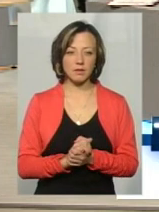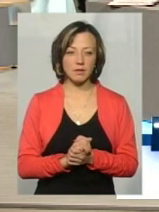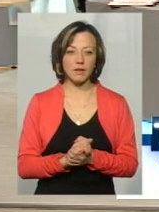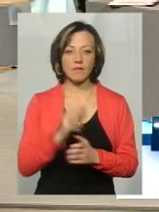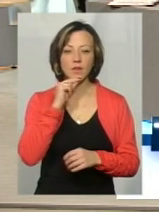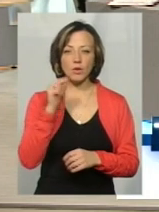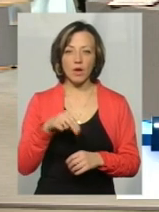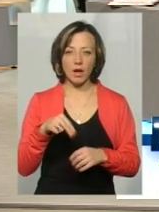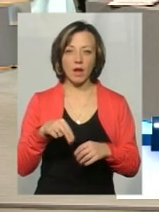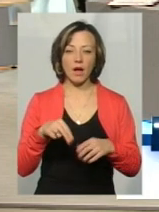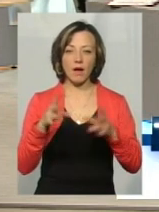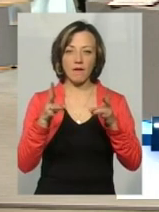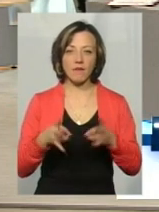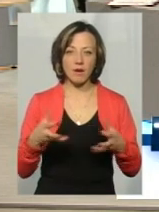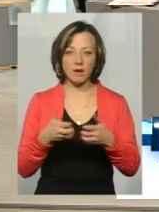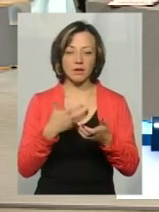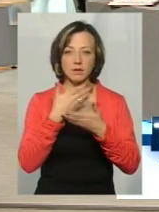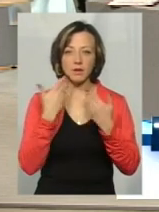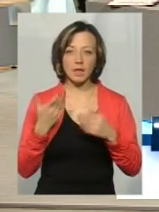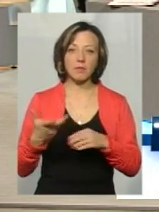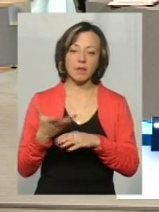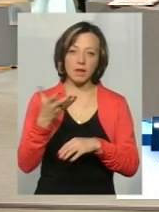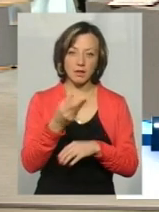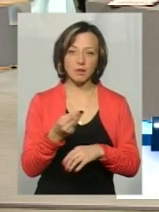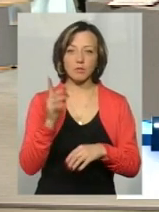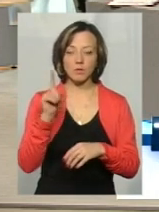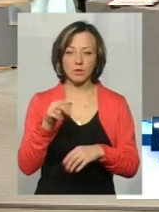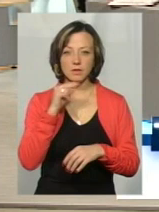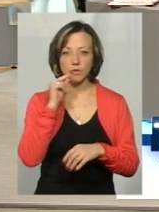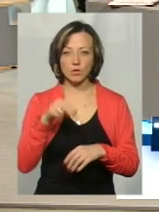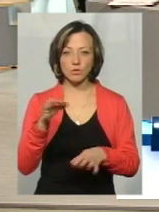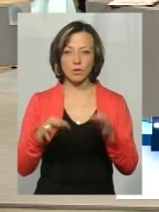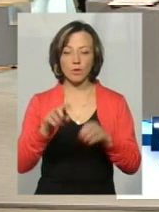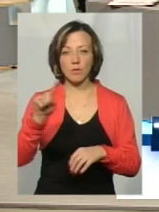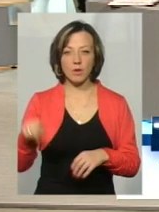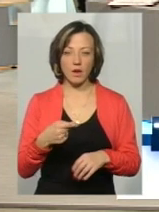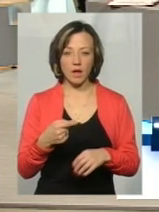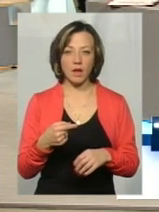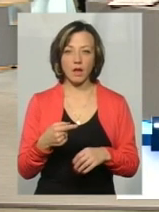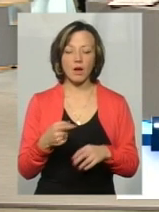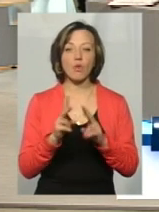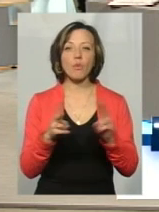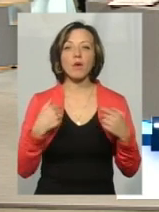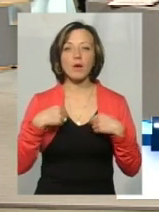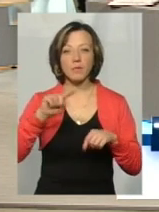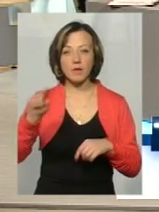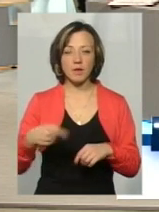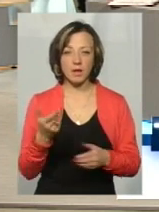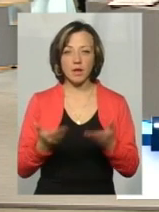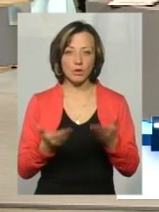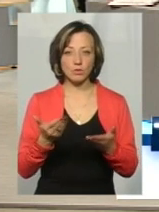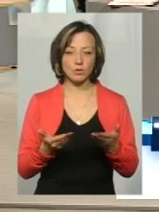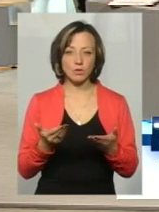відказують, щоб дали віддати машину. дійка оплатити, а потім виновника в судовому порядку треба. А з того, я не знаю, треба, як